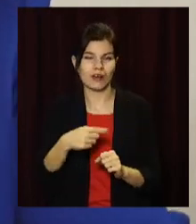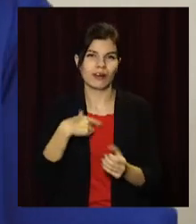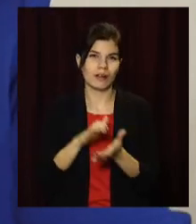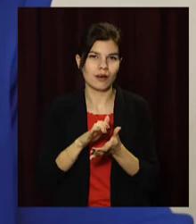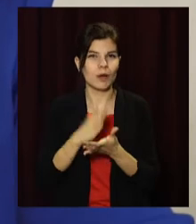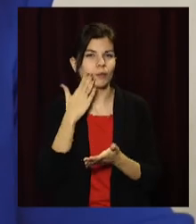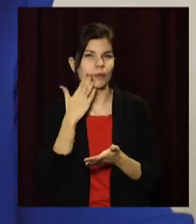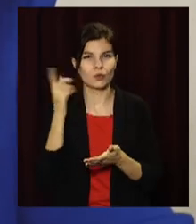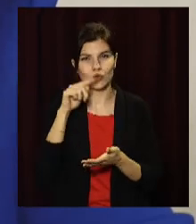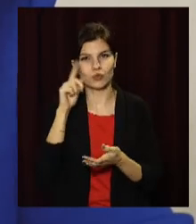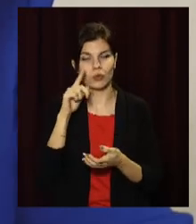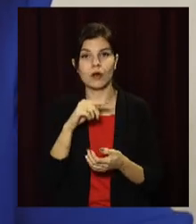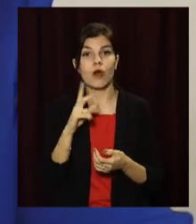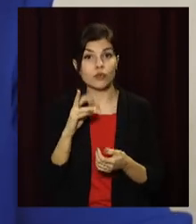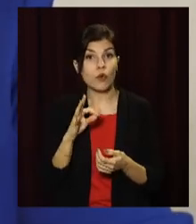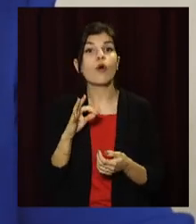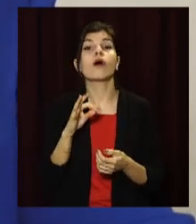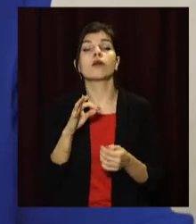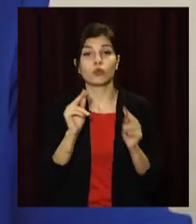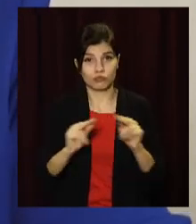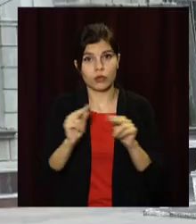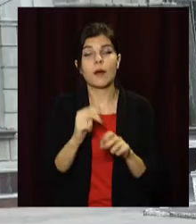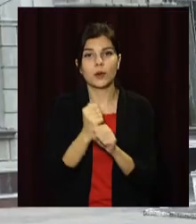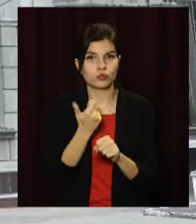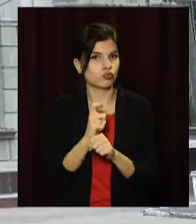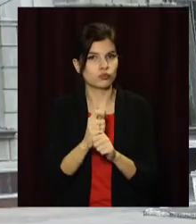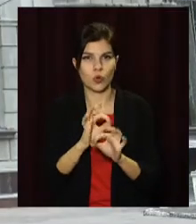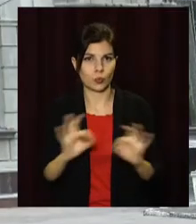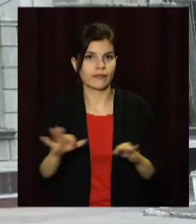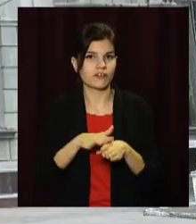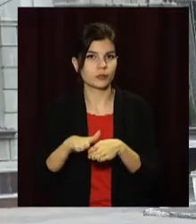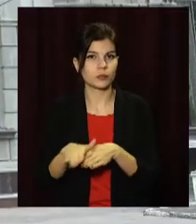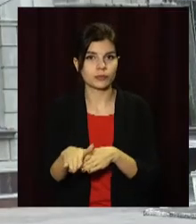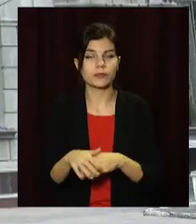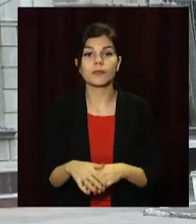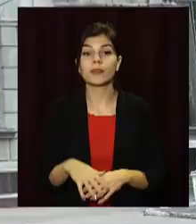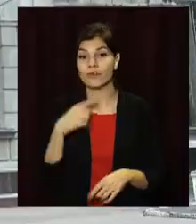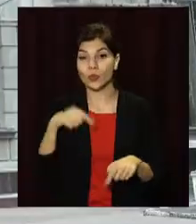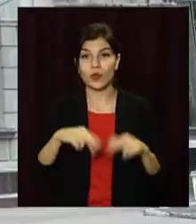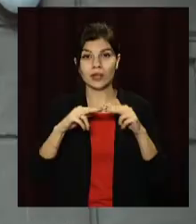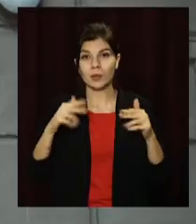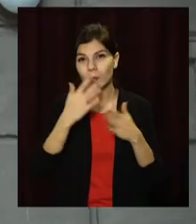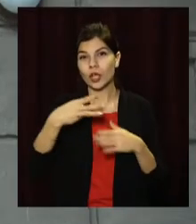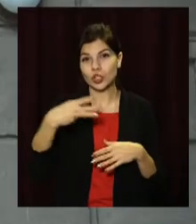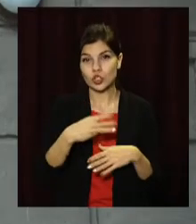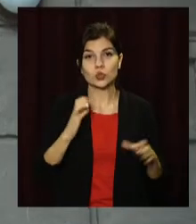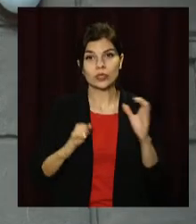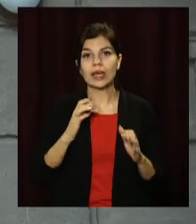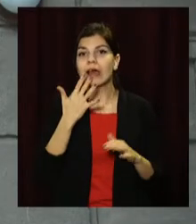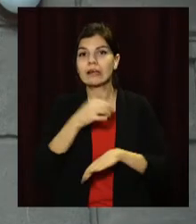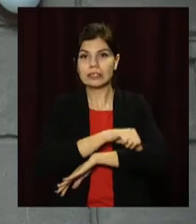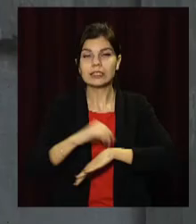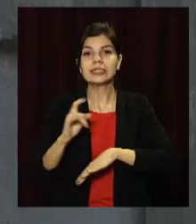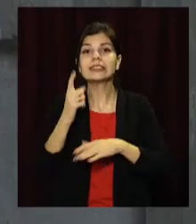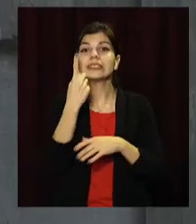студентами. Але вони працюють і дуже добре. В цілому у вишах Дніпропетровщини нині навчаються три тисячі студентів-іноземців